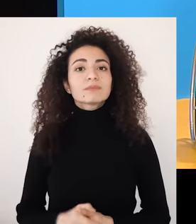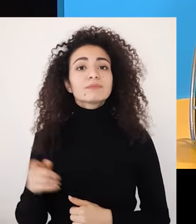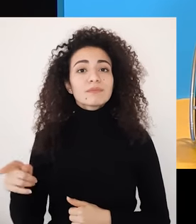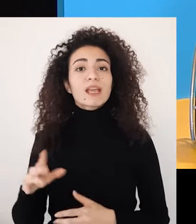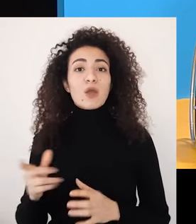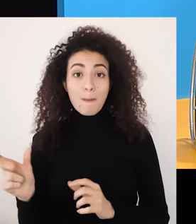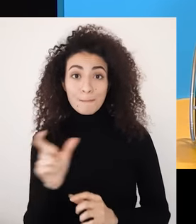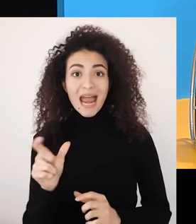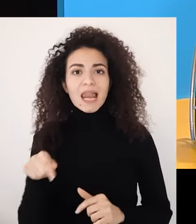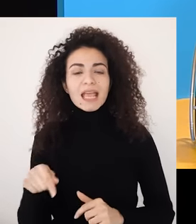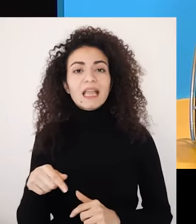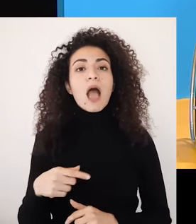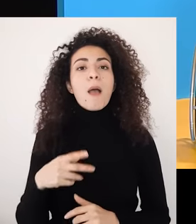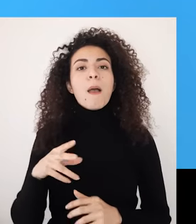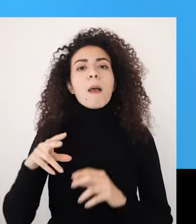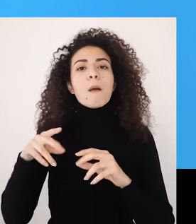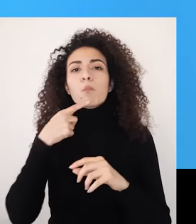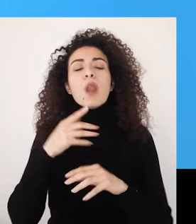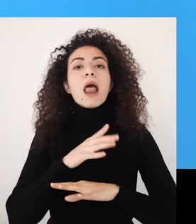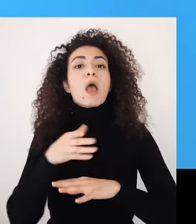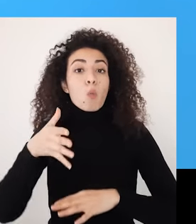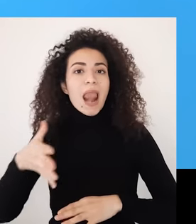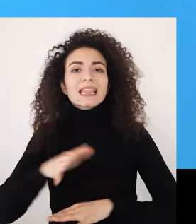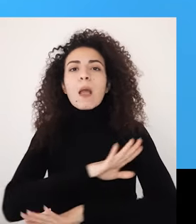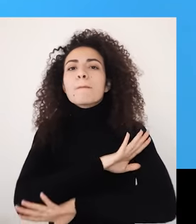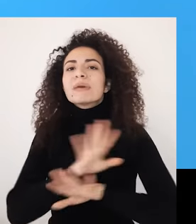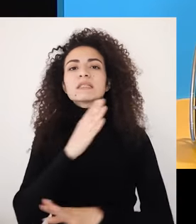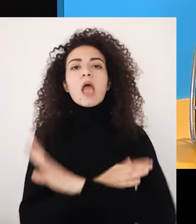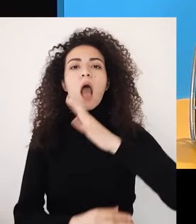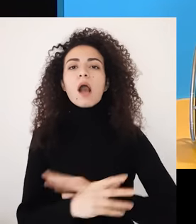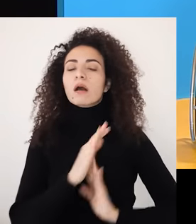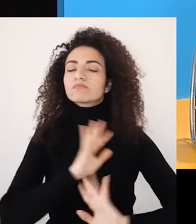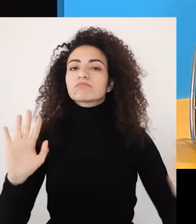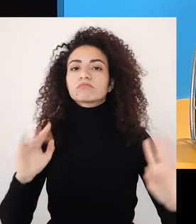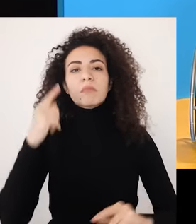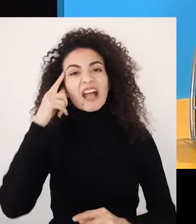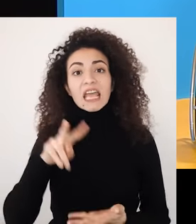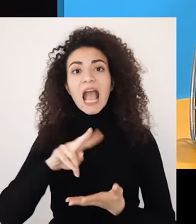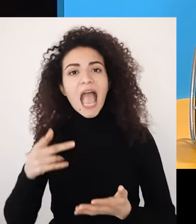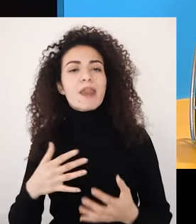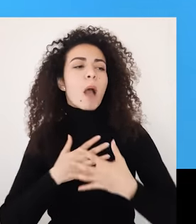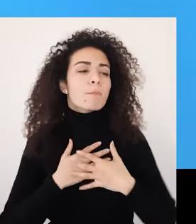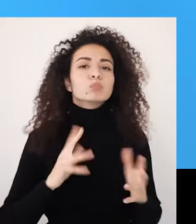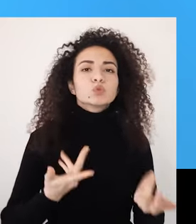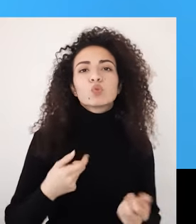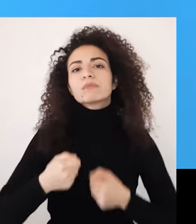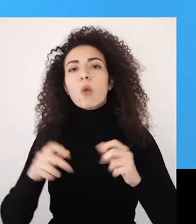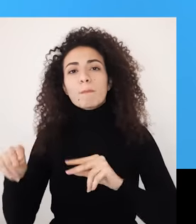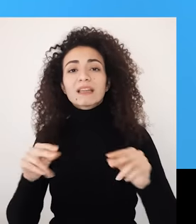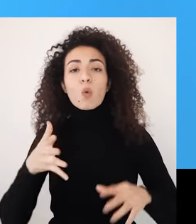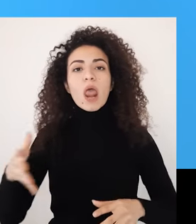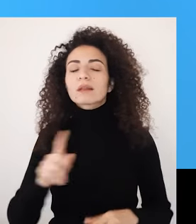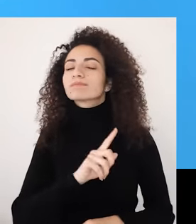مواهب مثلها مثل باقي الأطفال ممكن نطلقها هالمرحلة اسم اختزال الطفل بإعاقته بالمرحلة